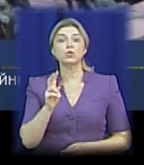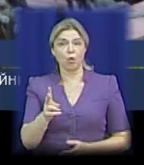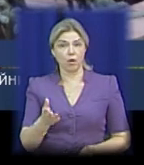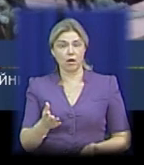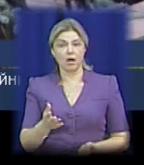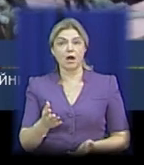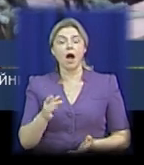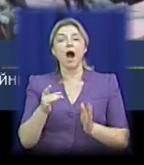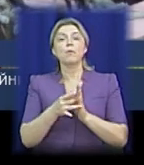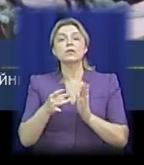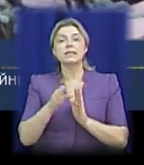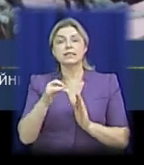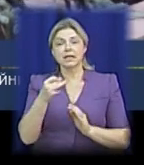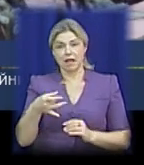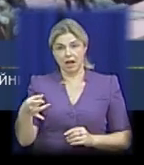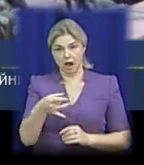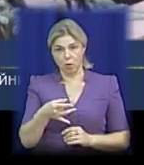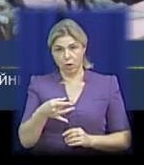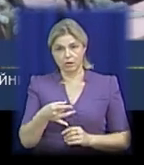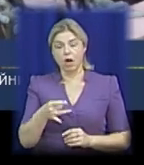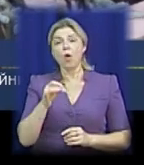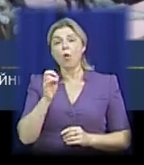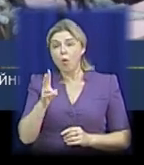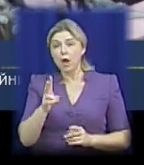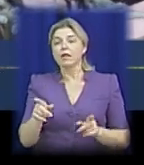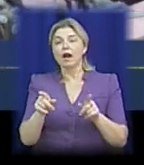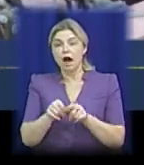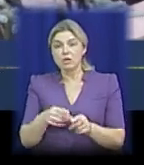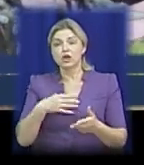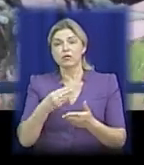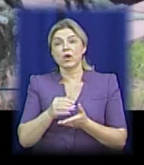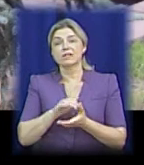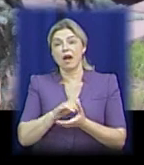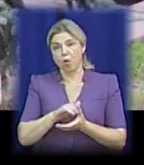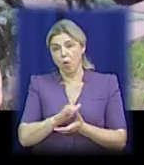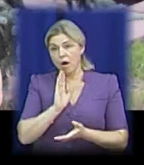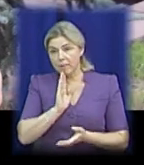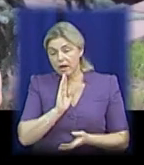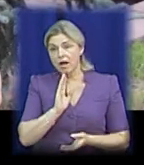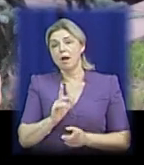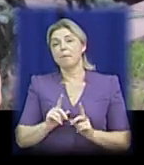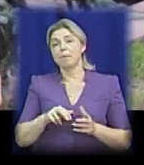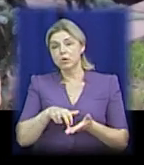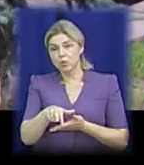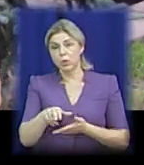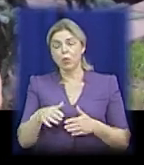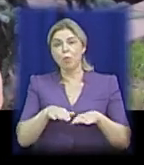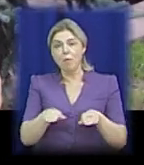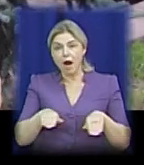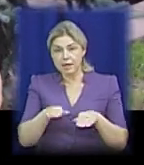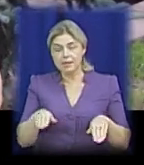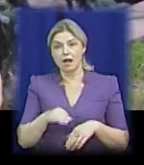Арбузинському районі, який разом із своєю знайомою пішов купатись, дівчину